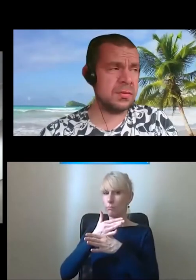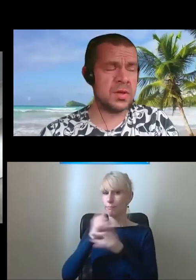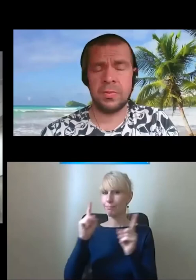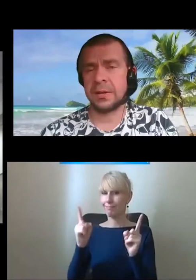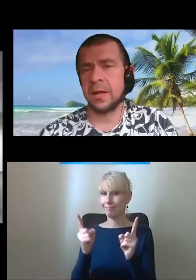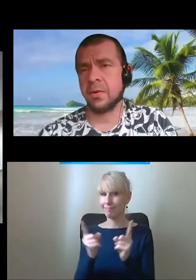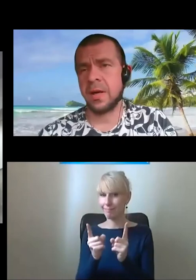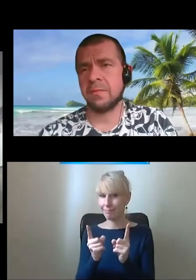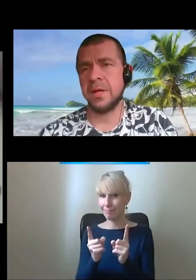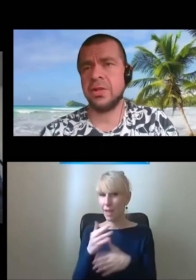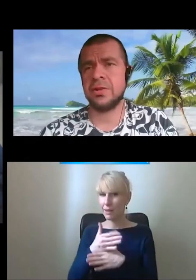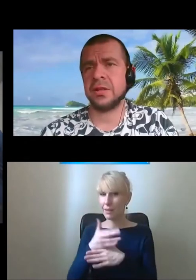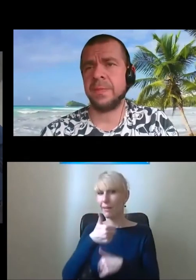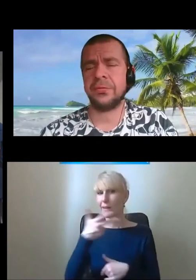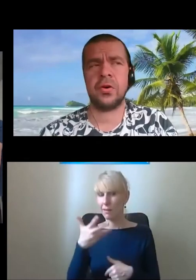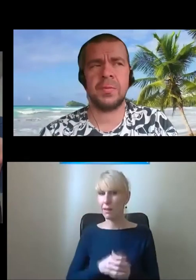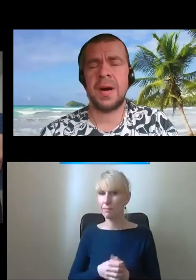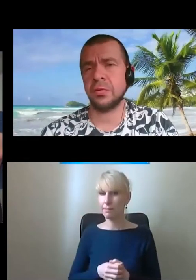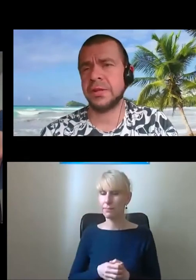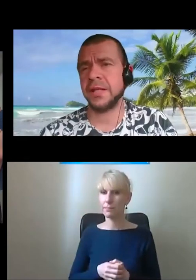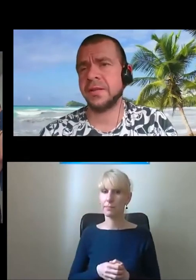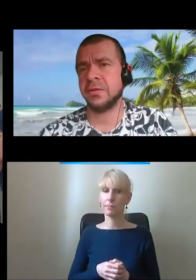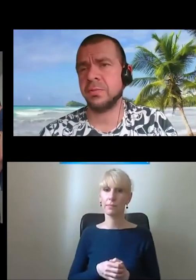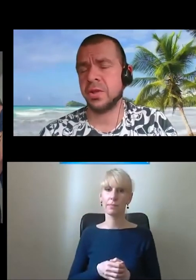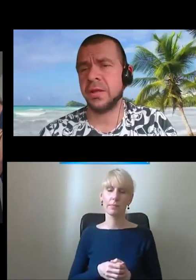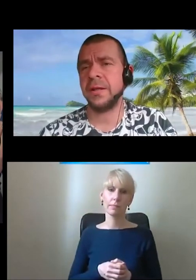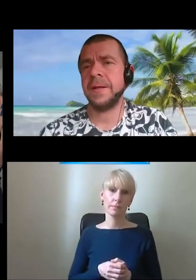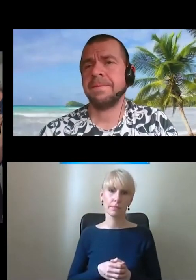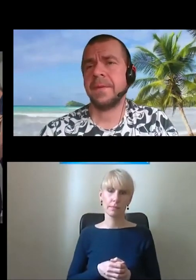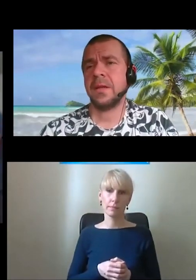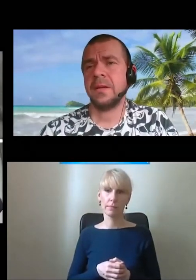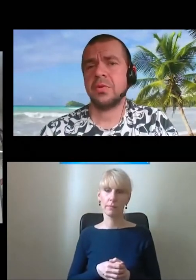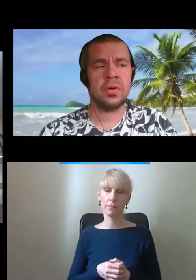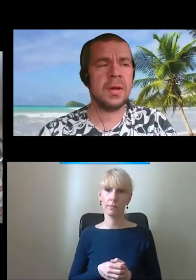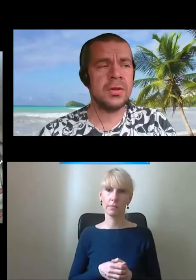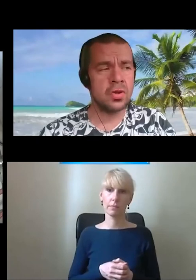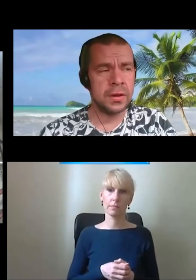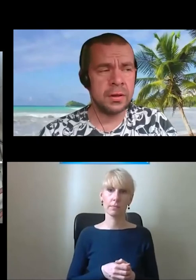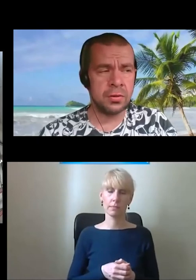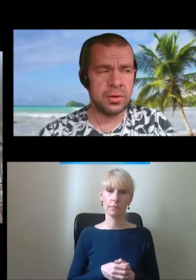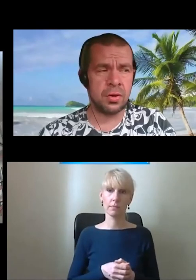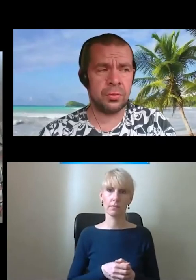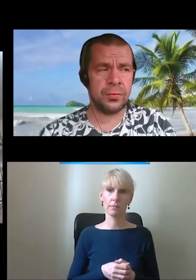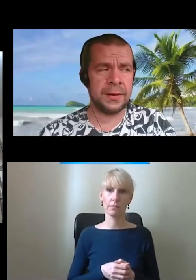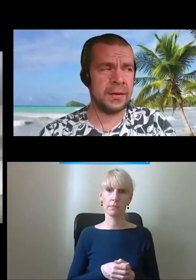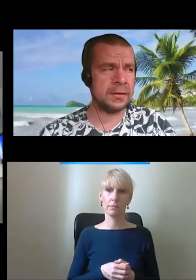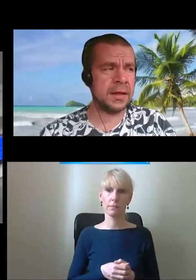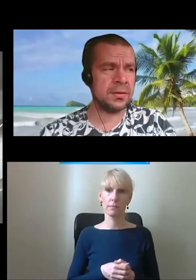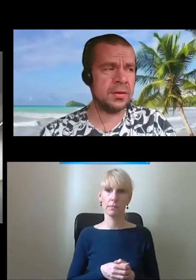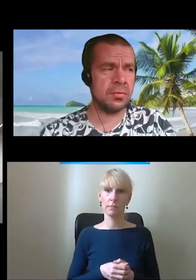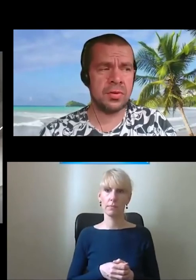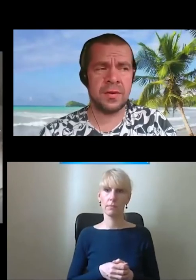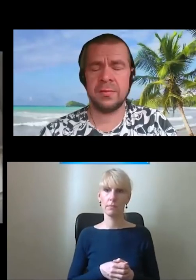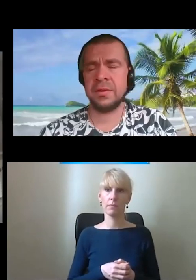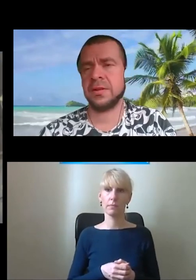już była taka moja... Myślę, że te platformy mają sens przy... przy ograniczonej ilości schodów. Jedno. Tak?